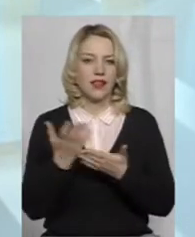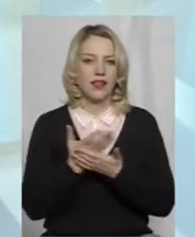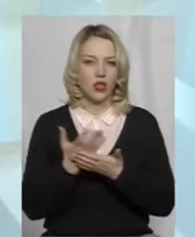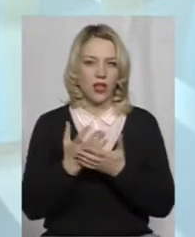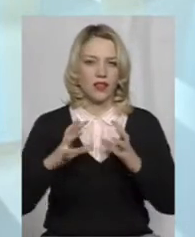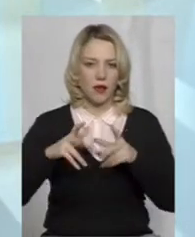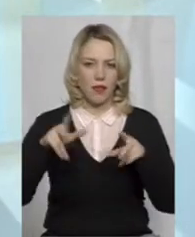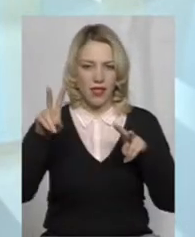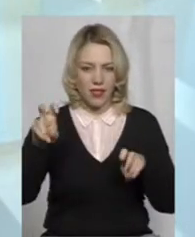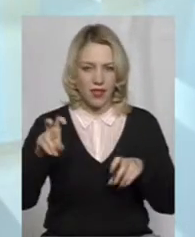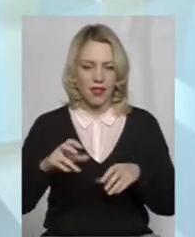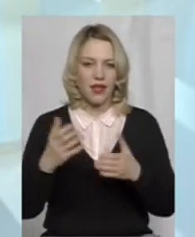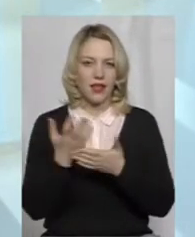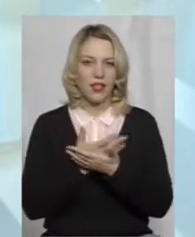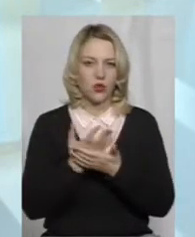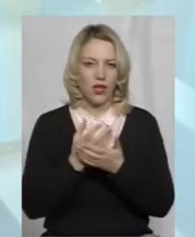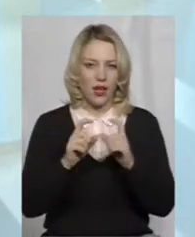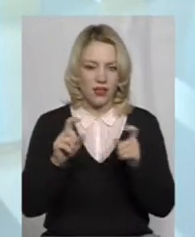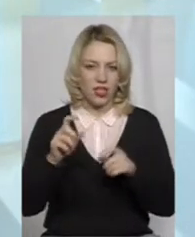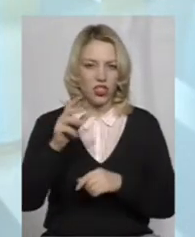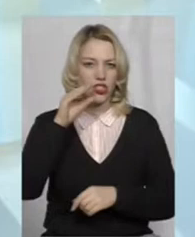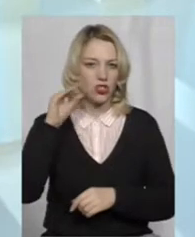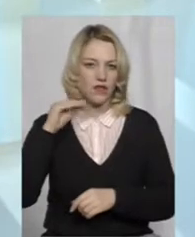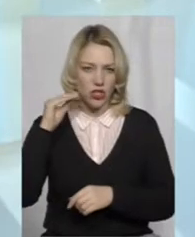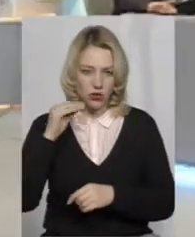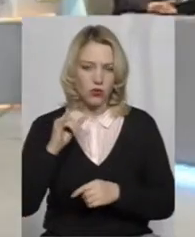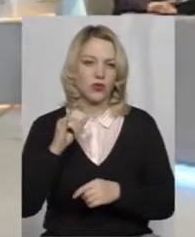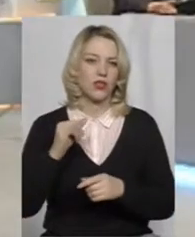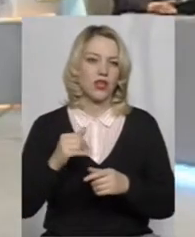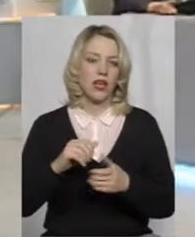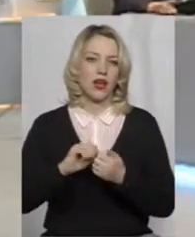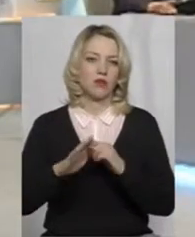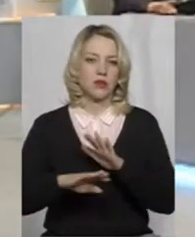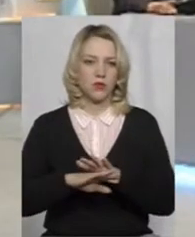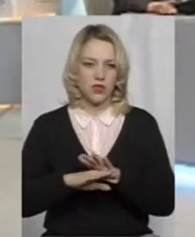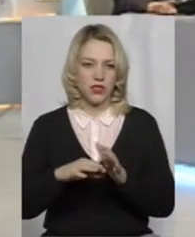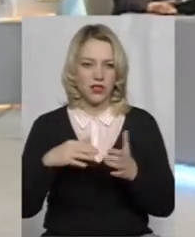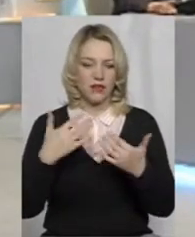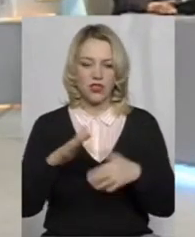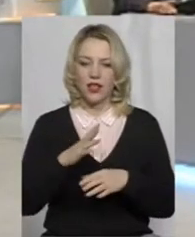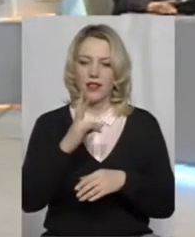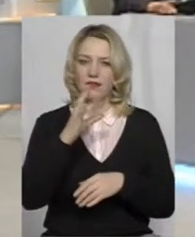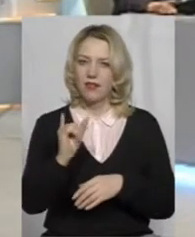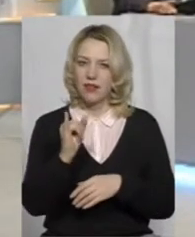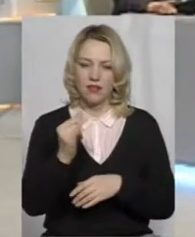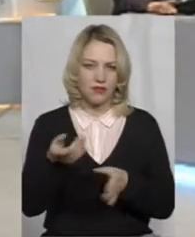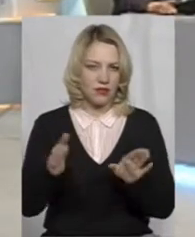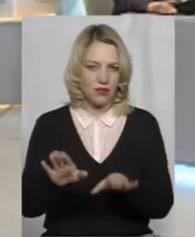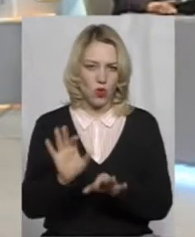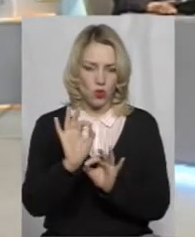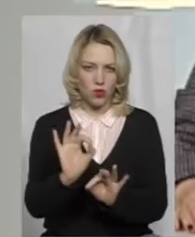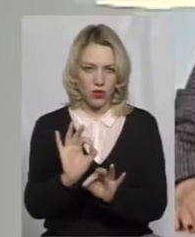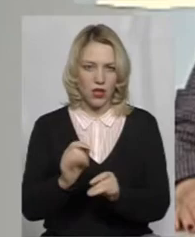кінотеатр «Шевченка» – це в Хмельницькому. В Кам'янець-Подольському вже не залишилось ні жодного